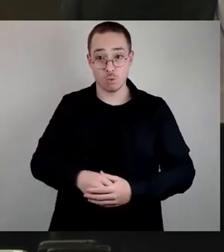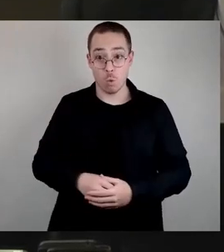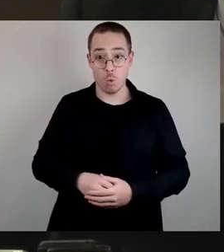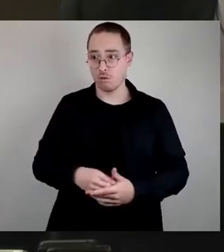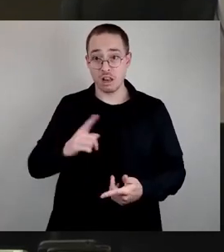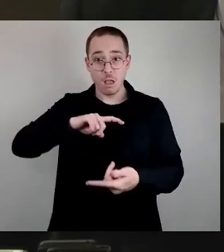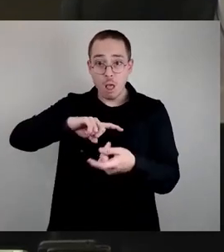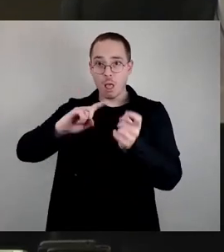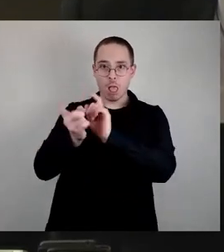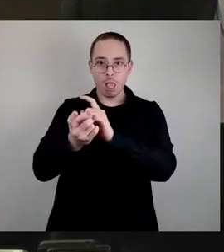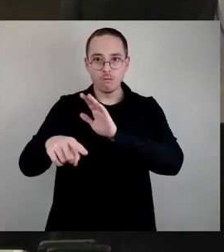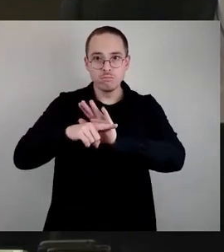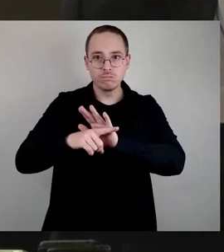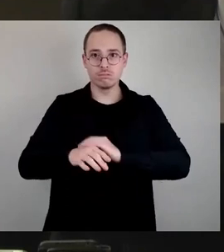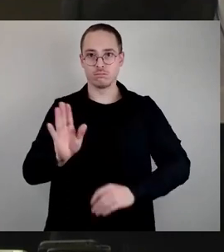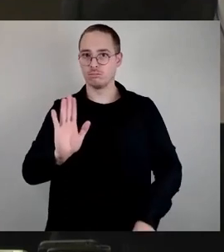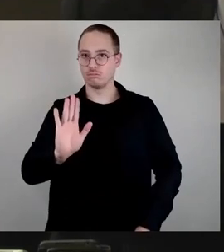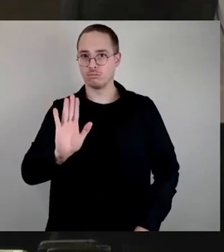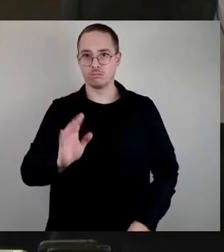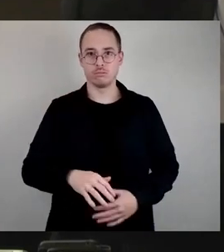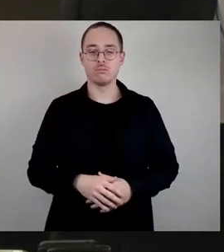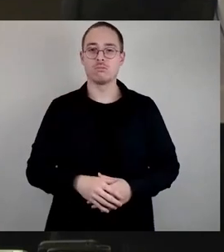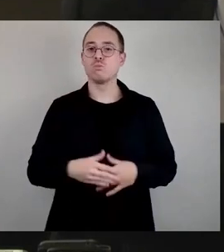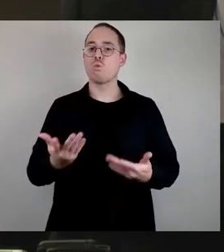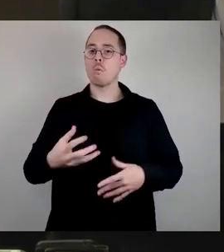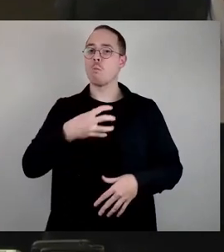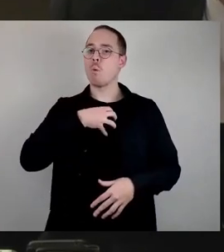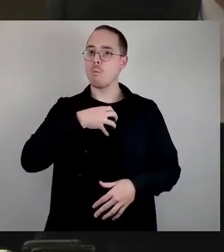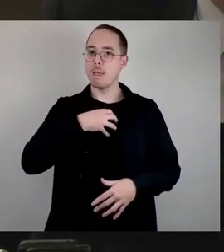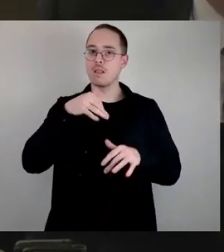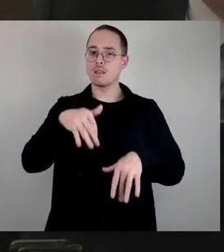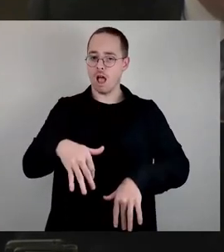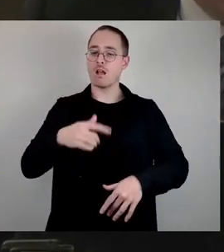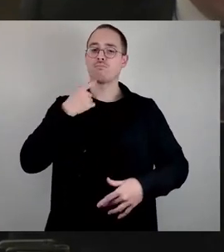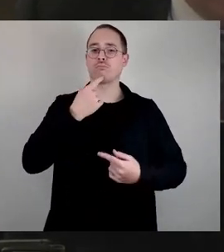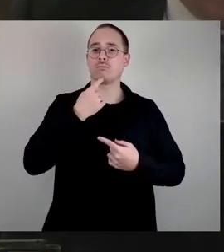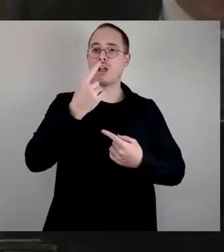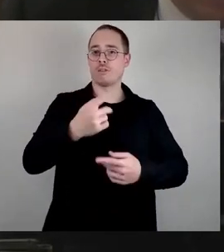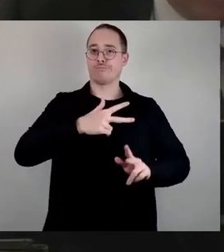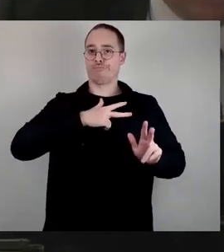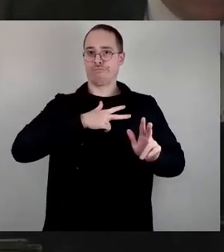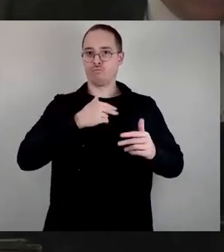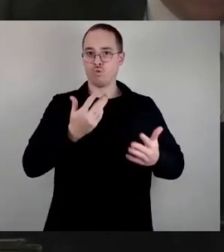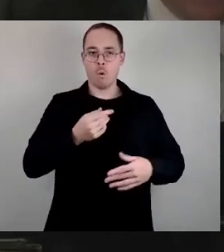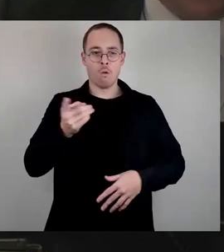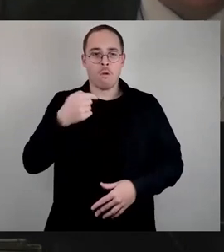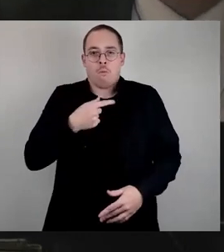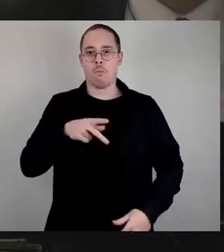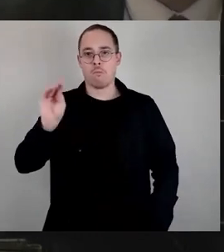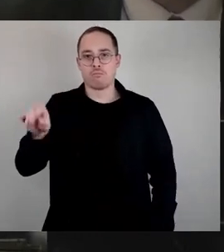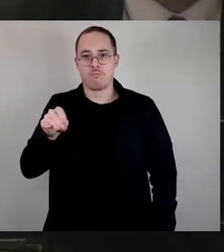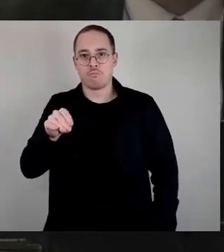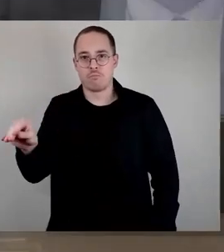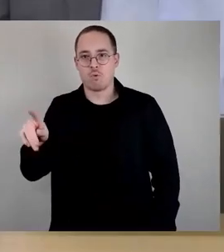und ich finde, es ist besser, Probleme anzusprechen, als sie, wie Sie es machen, zu ignorieren und denjenigen, der sie anspricht, dann auch noch zu kritisieren. Danke.